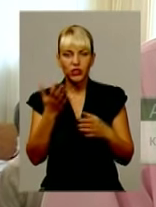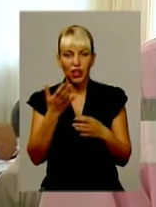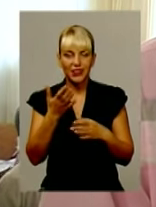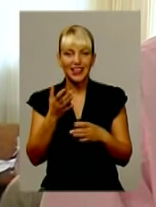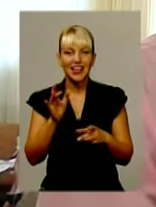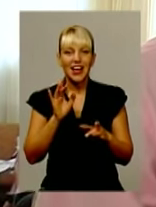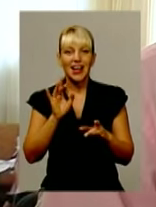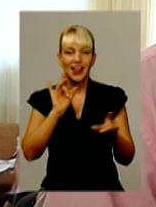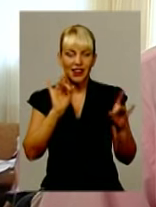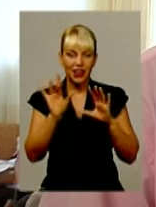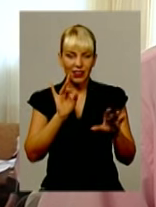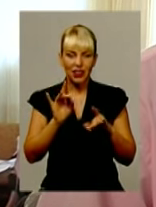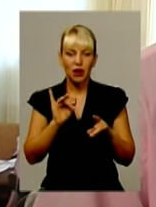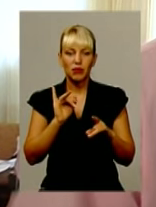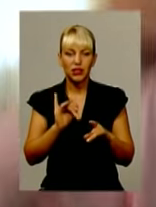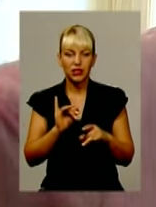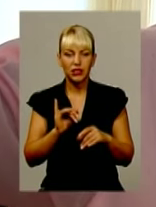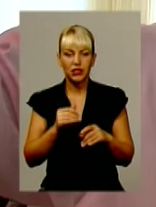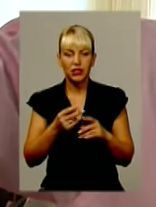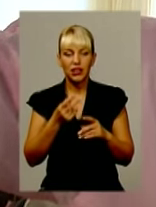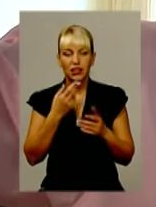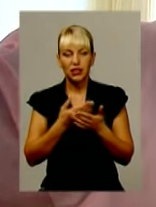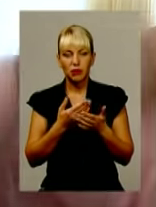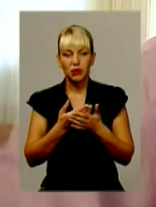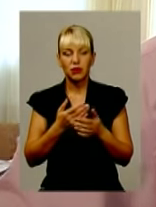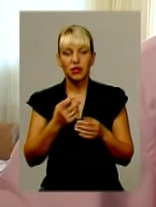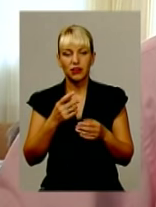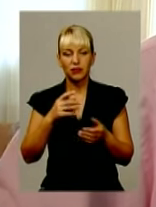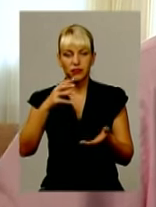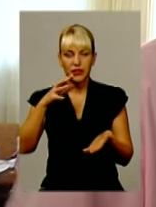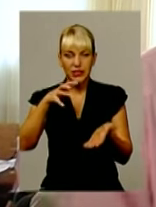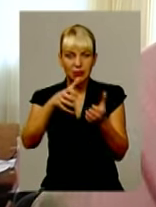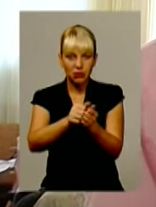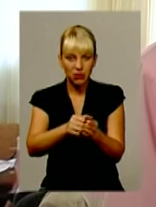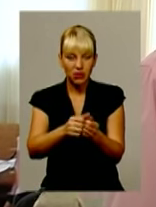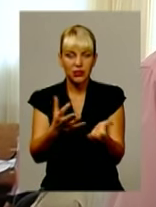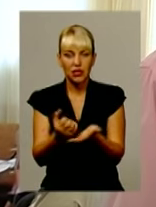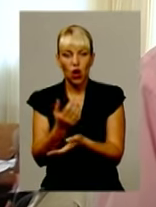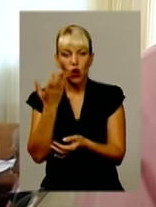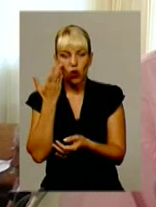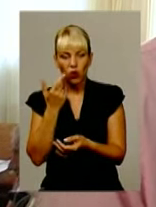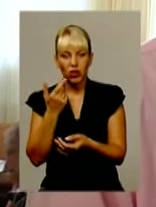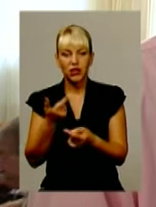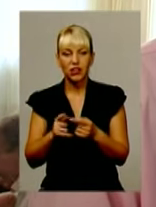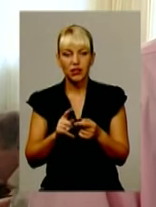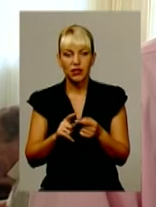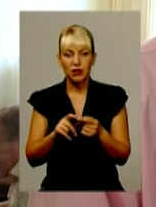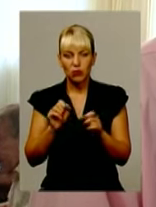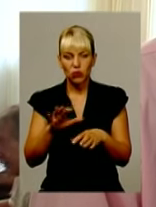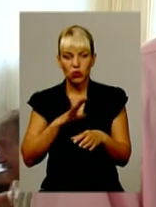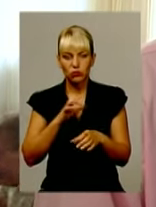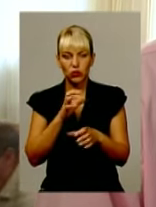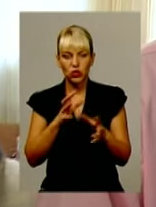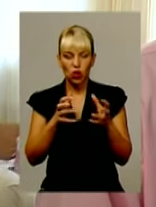зовнішній і його геолокувати легко. По GPS – хоп, і знайшлося. Потім, коли вони звіті забудуть, ми можемо зновити